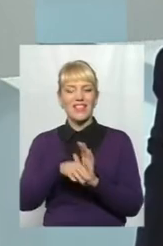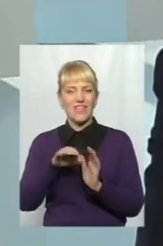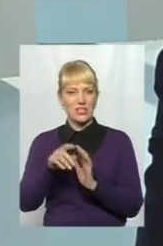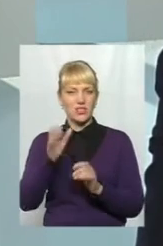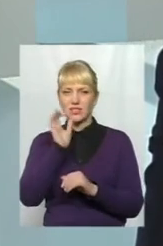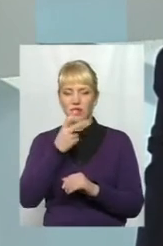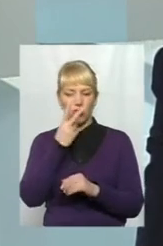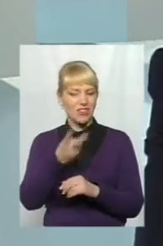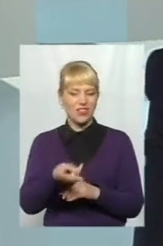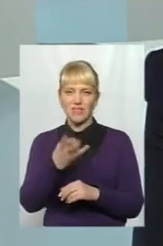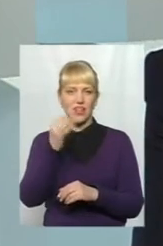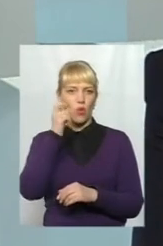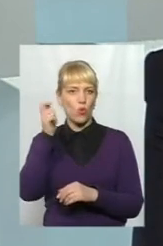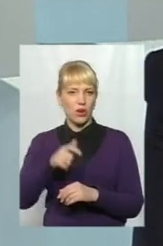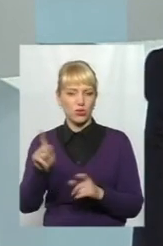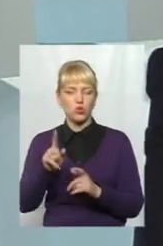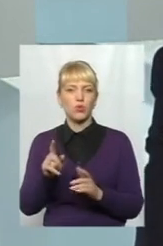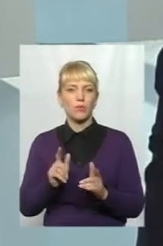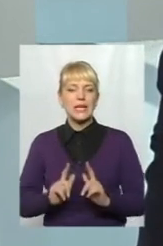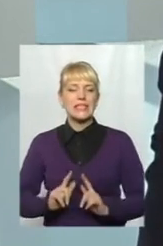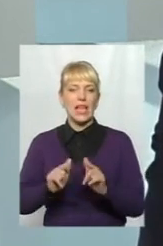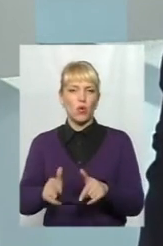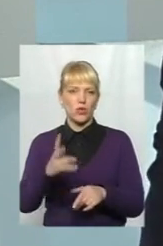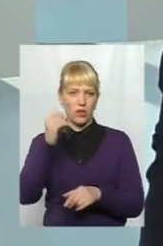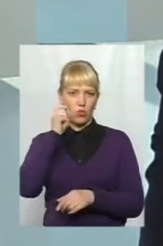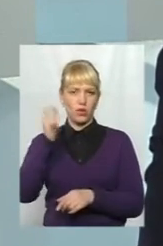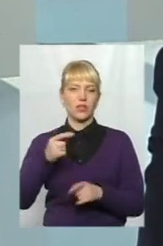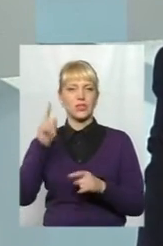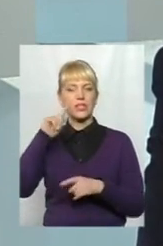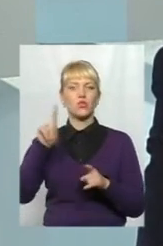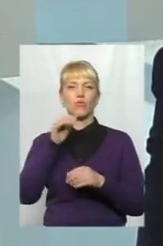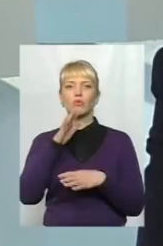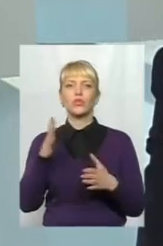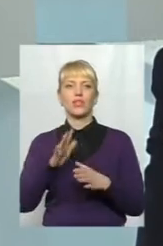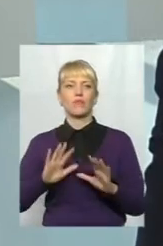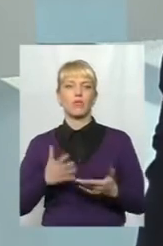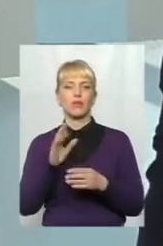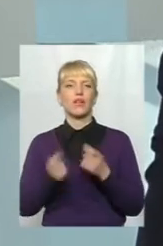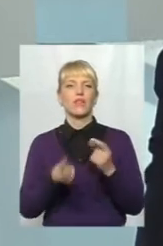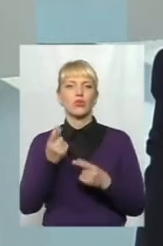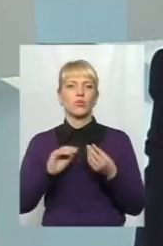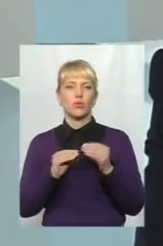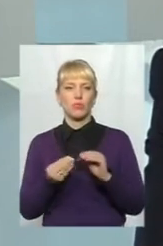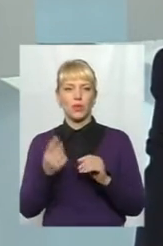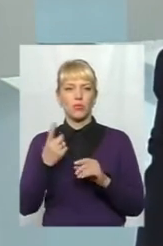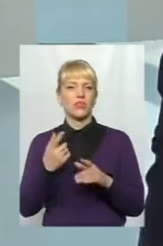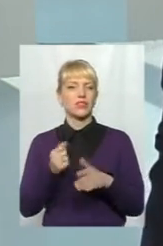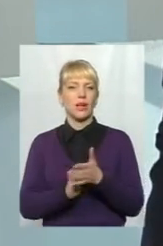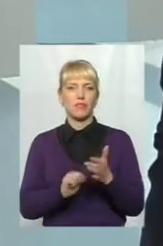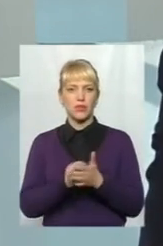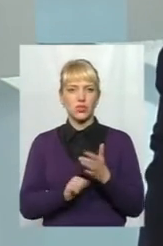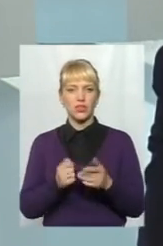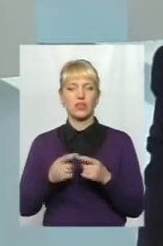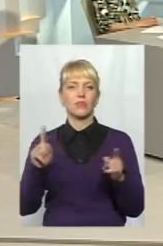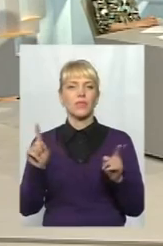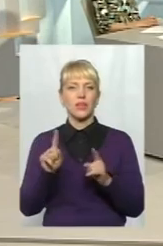інвестор, навіть не розглядає країну для того, щоб туди входити. Бо він знає, що в нього можуть в будь-який момент винутні проблеми. То з одним, то з іншим чинником, то взагалі